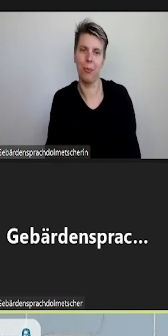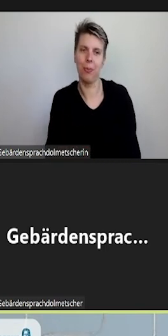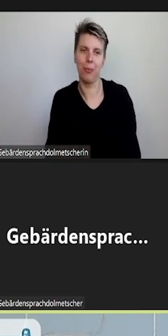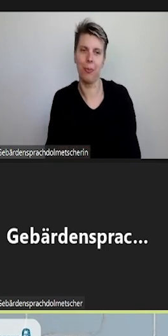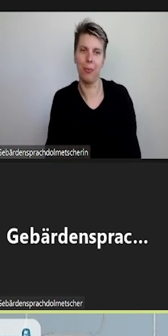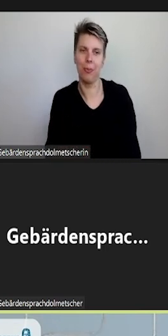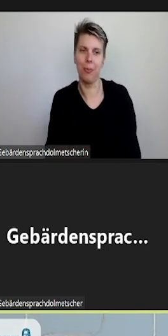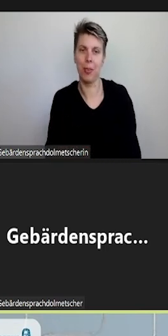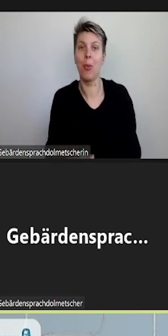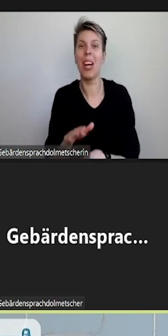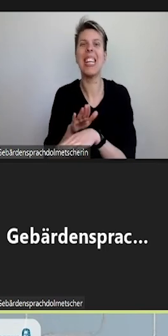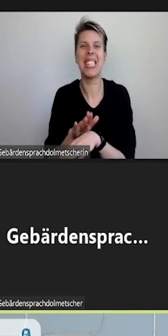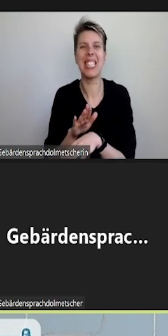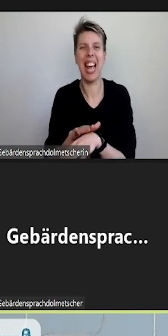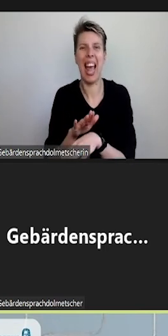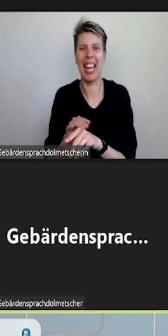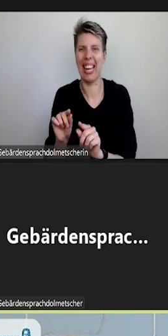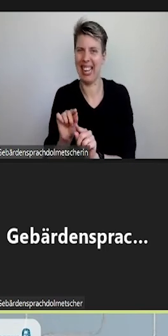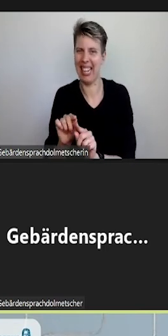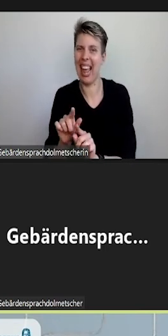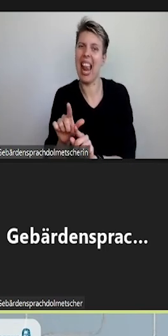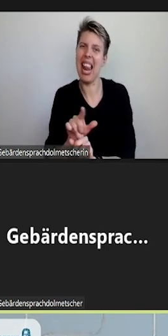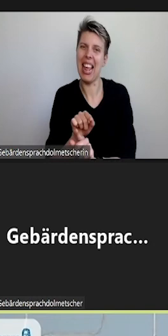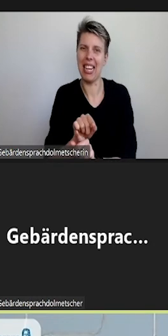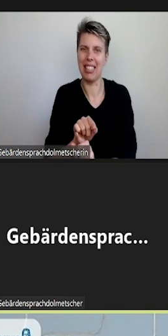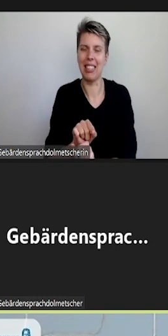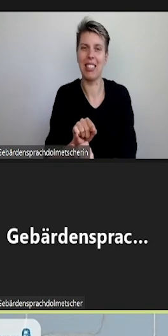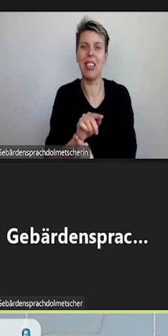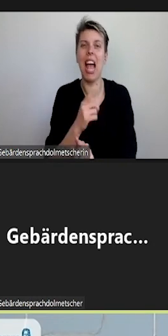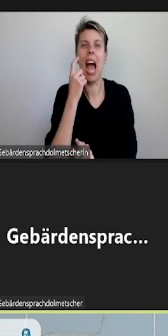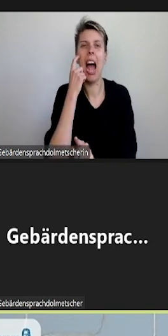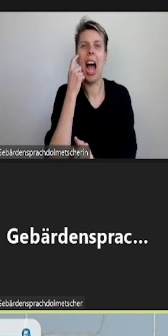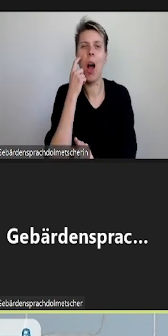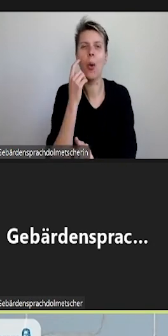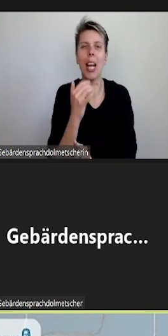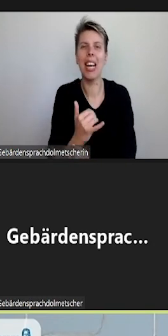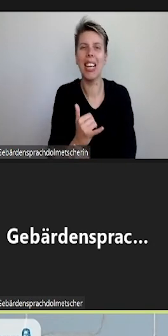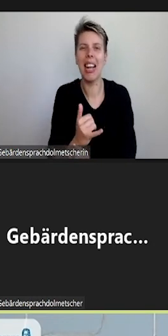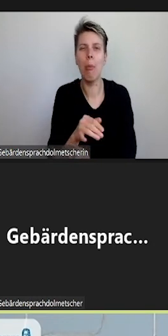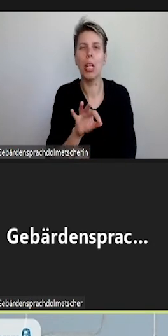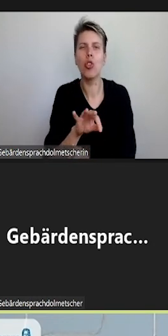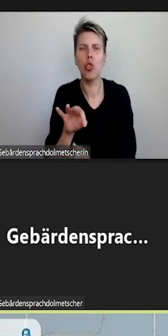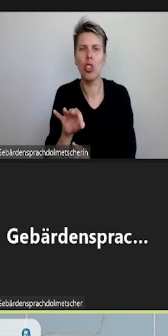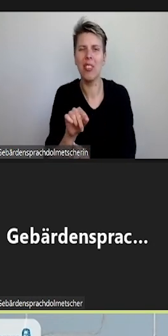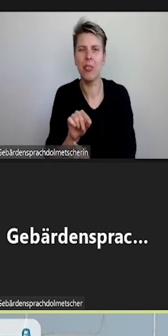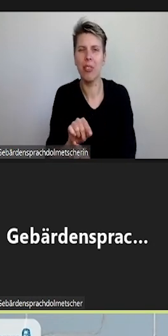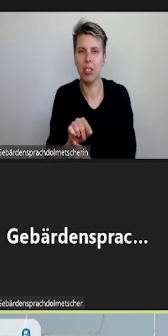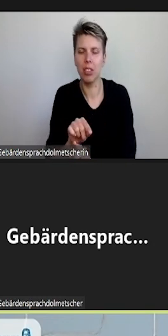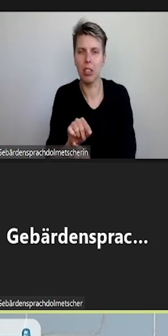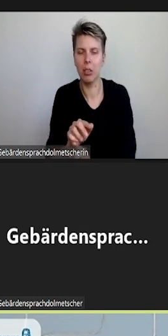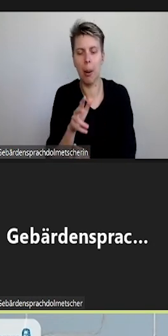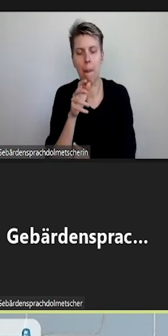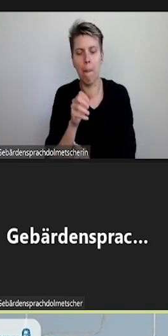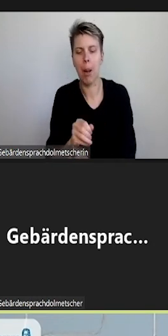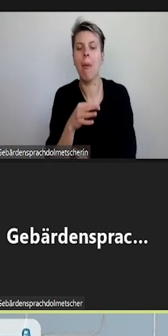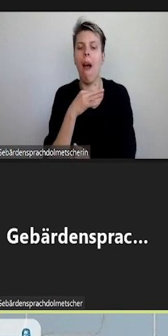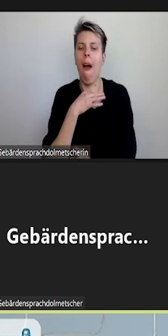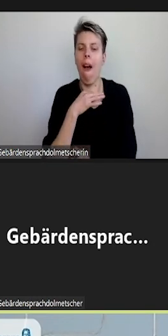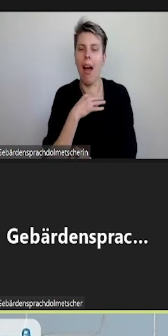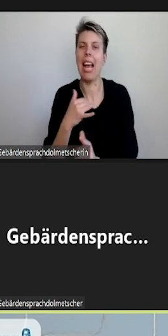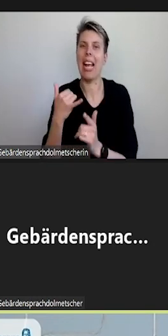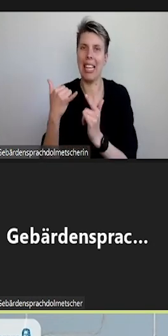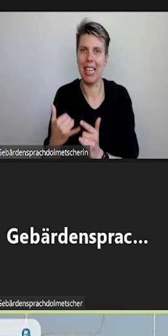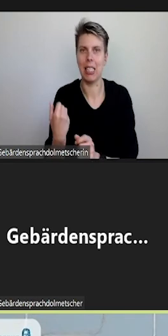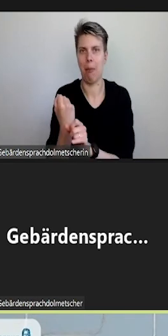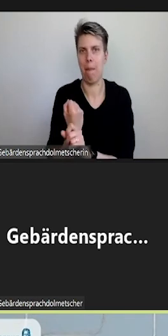neben der Zeit ist ein gelbes Auge zu sehen, beziehungsweise ein Stift, was nochmal verdeutlicht, dass dieser Untertitel gerade